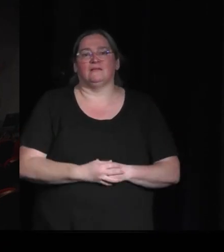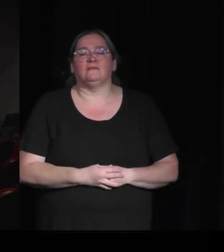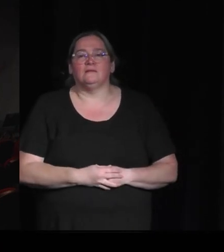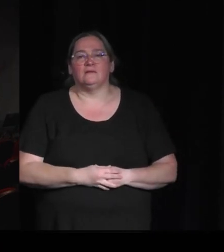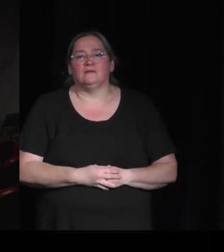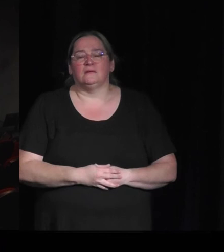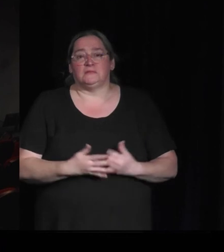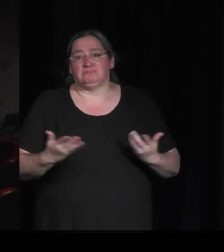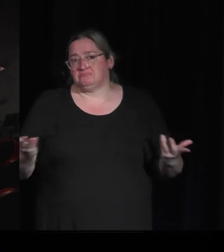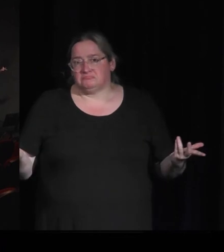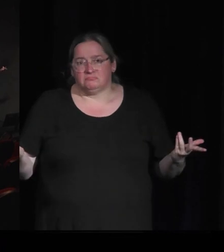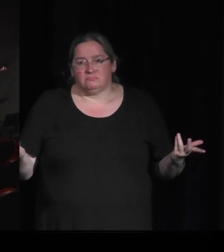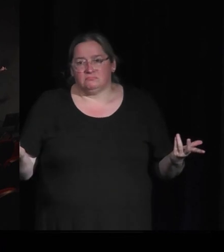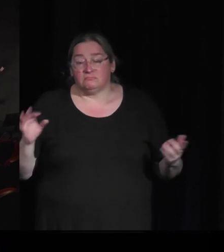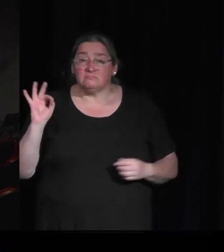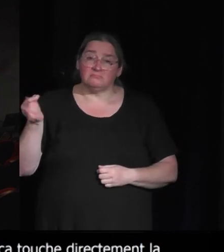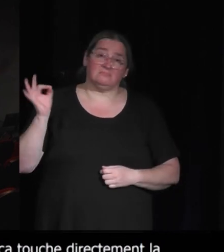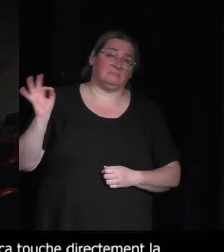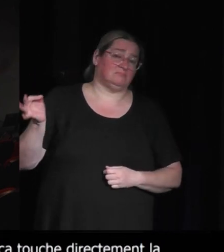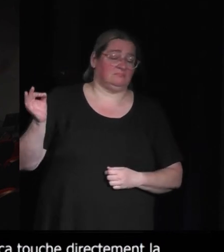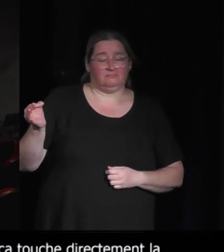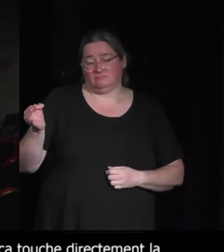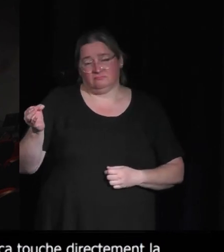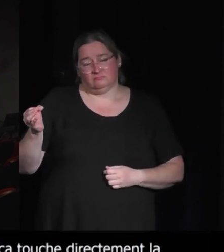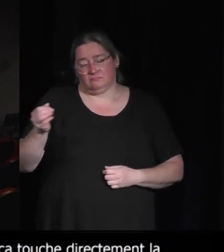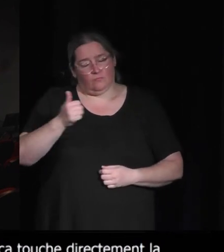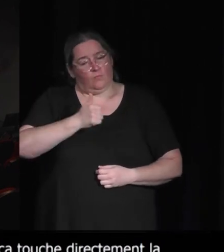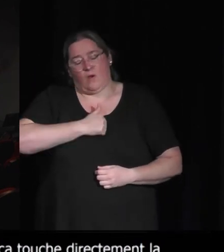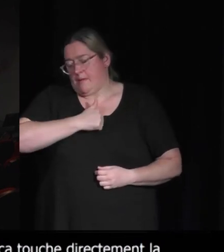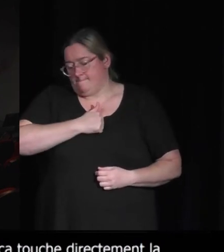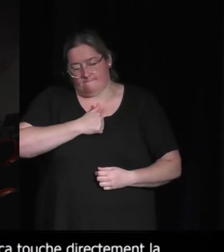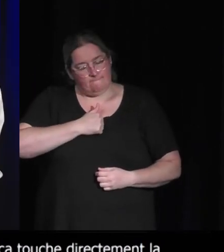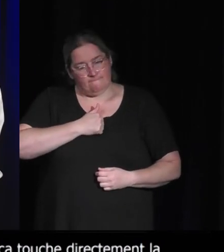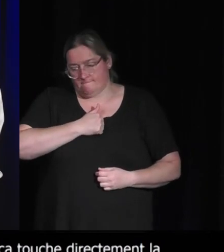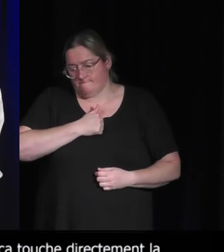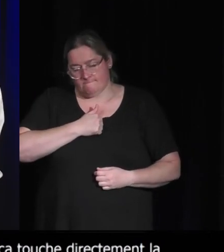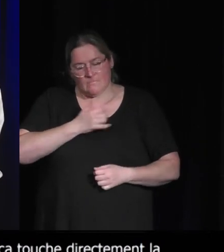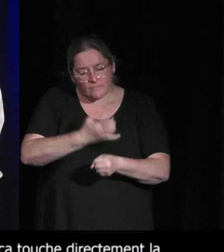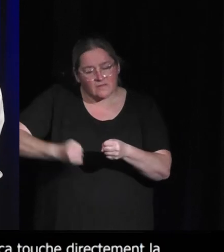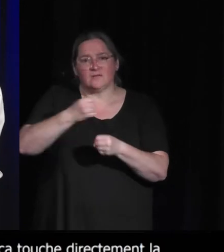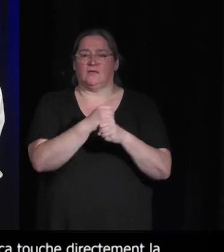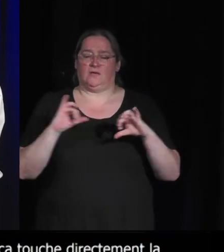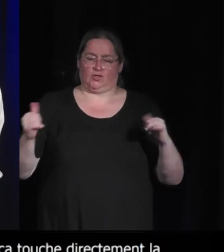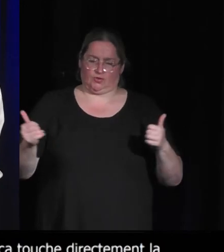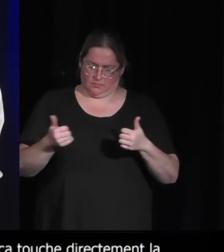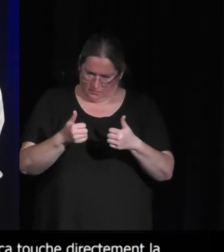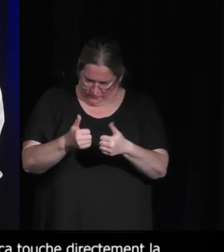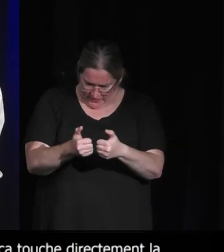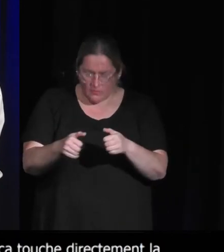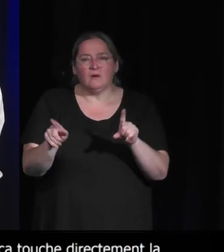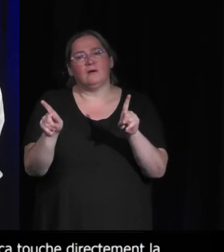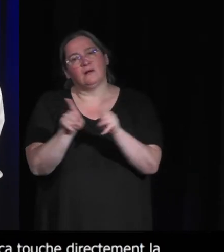Parce que j'accorde beaucoup d'importance aux ressentis dans la création. une espèce de résonance